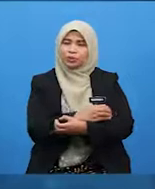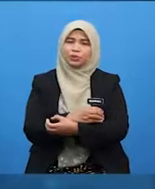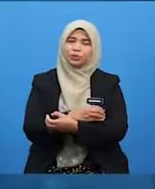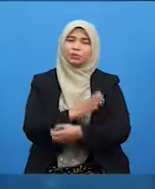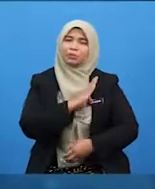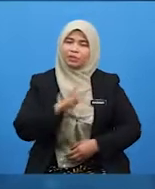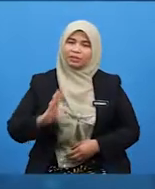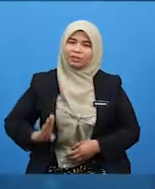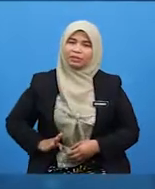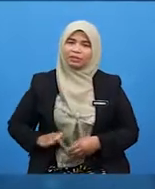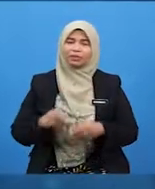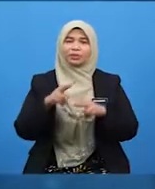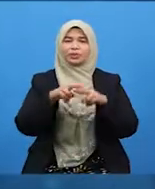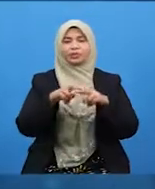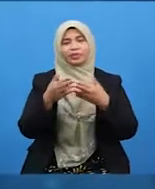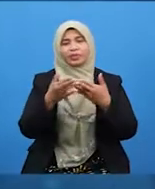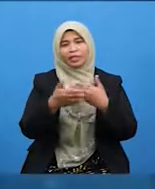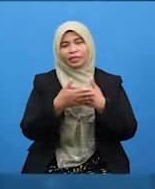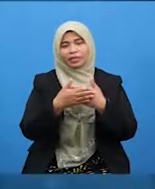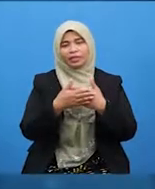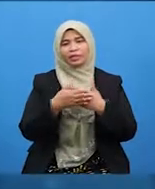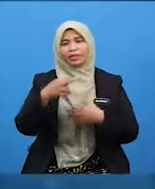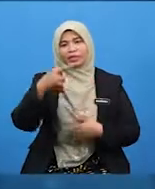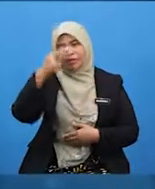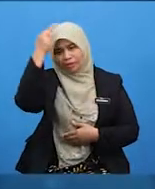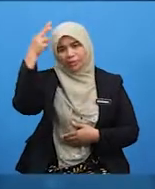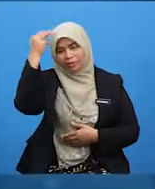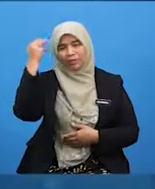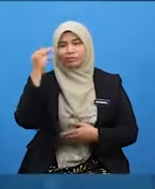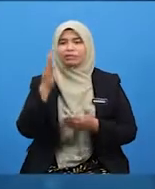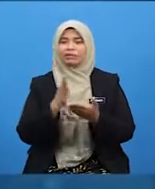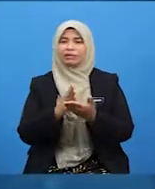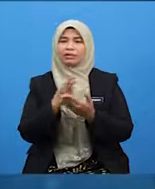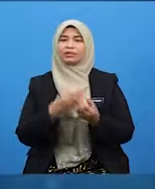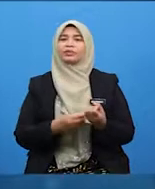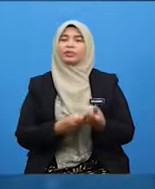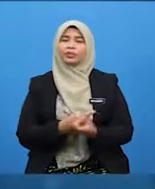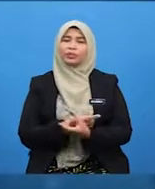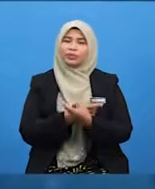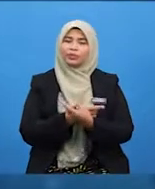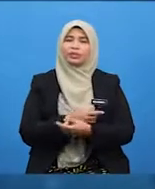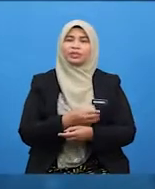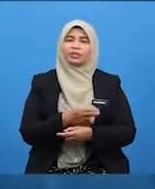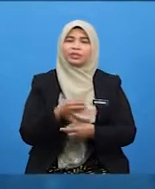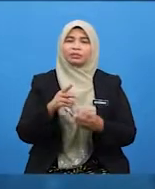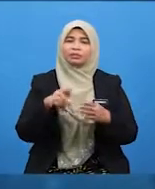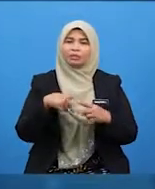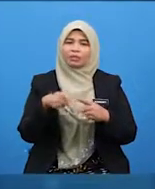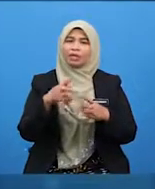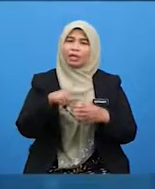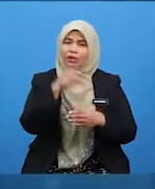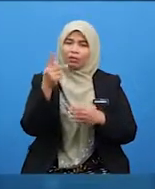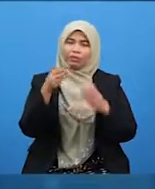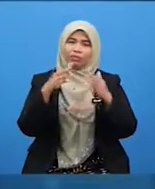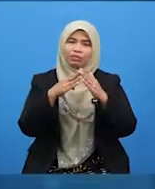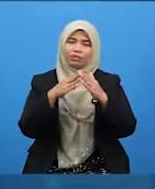menghampirinya, Nabi terus mendukungnya. Bila keluar rumah, Nabi selalu